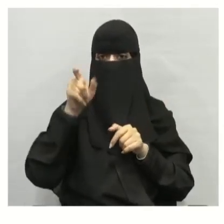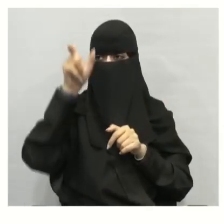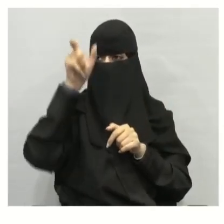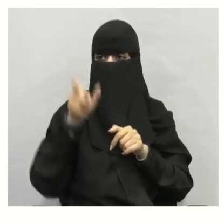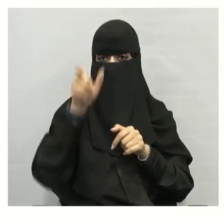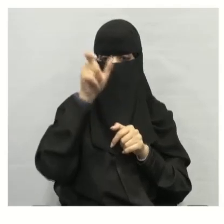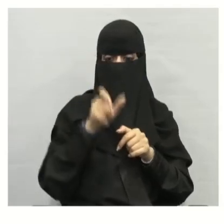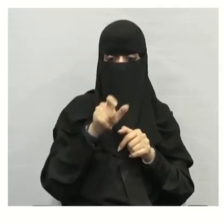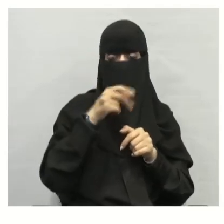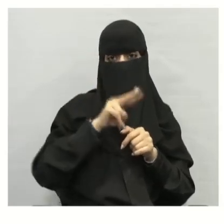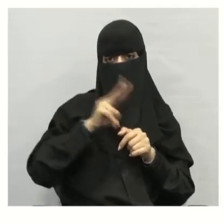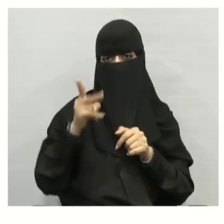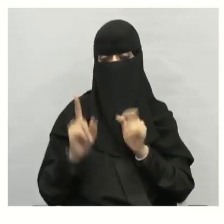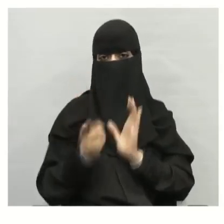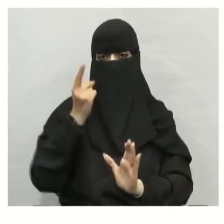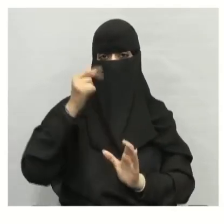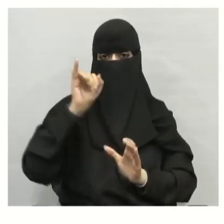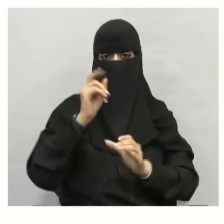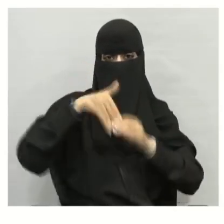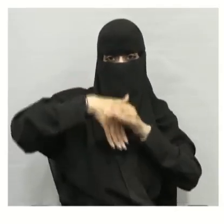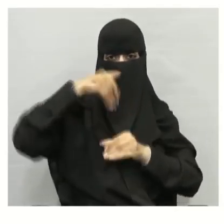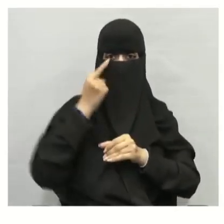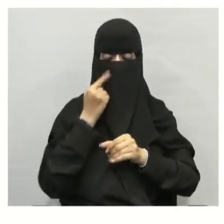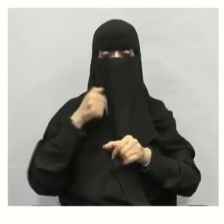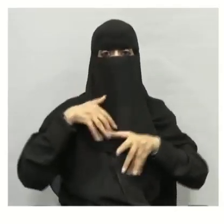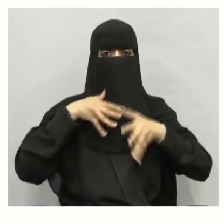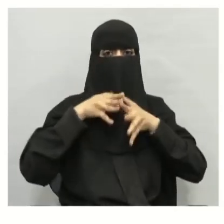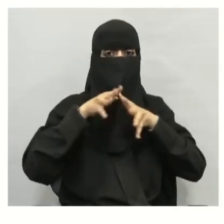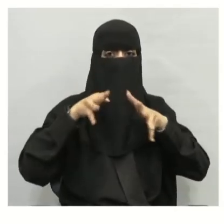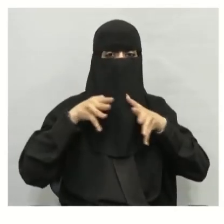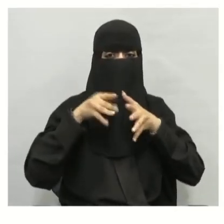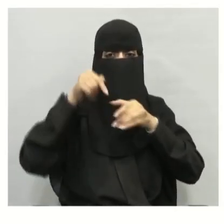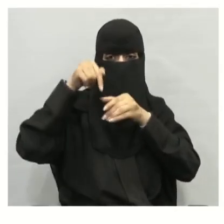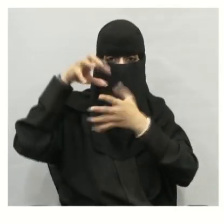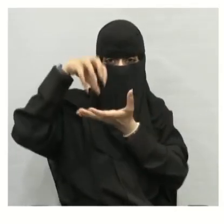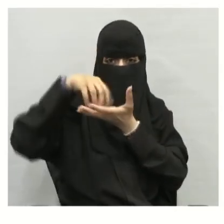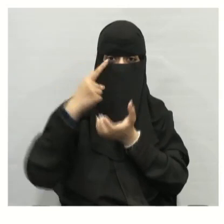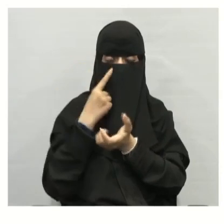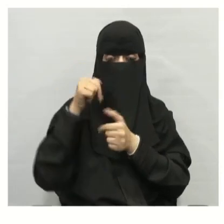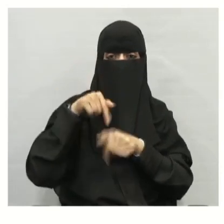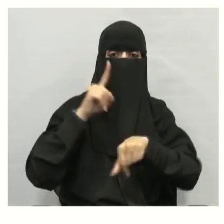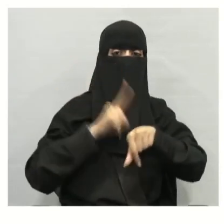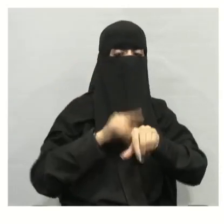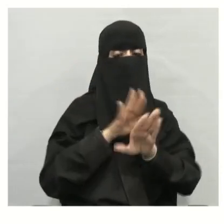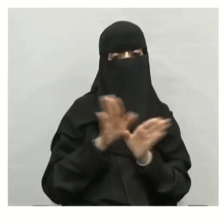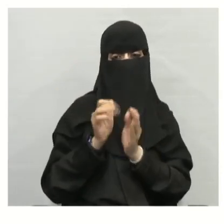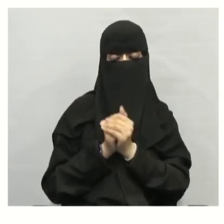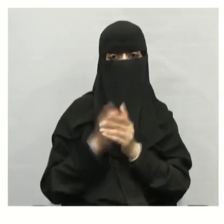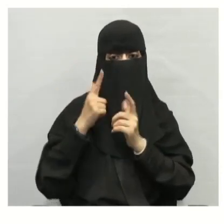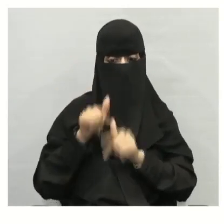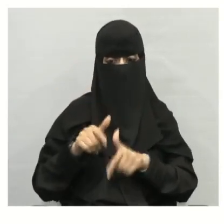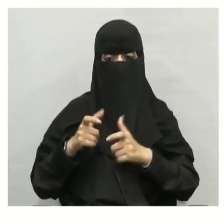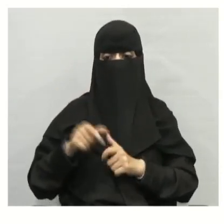واحد من المخلوقات الحية نلاحظ أنها تسبح معاً تعيش معاً في نفس المكان والوقت إذن الجماعة